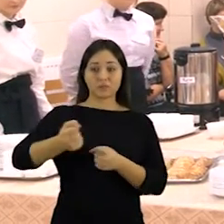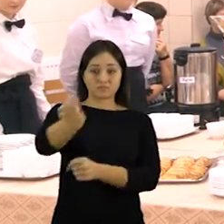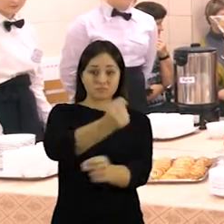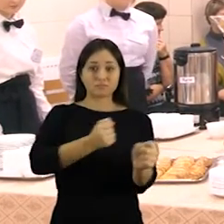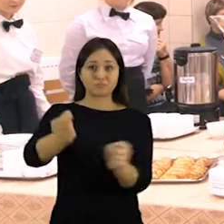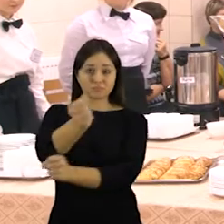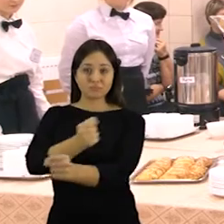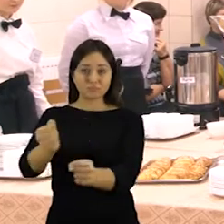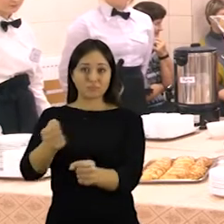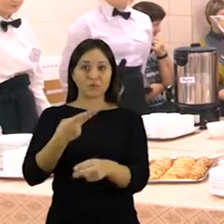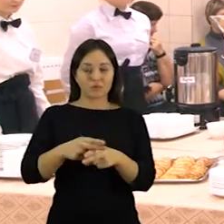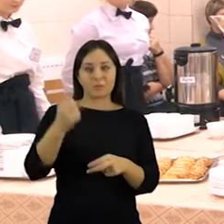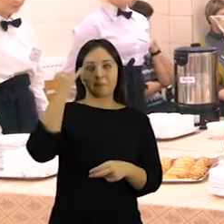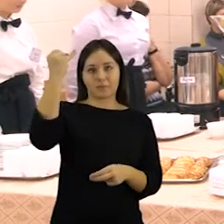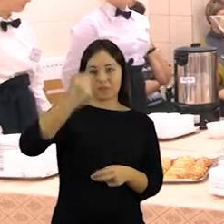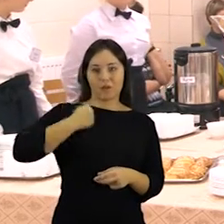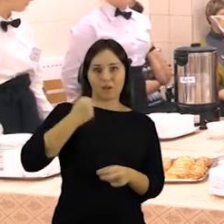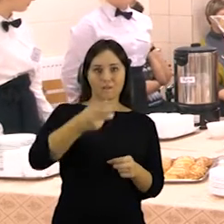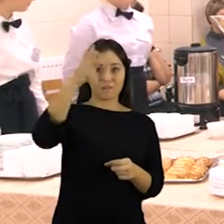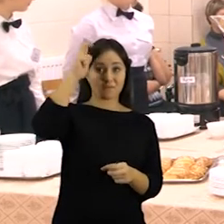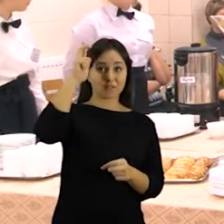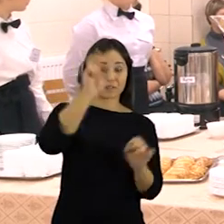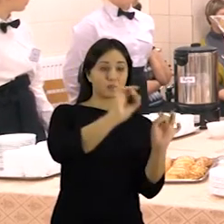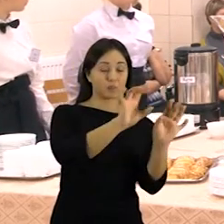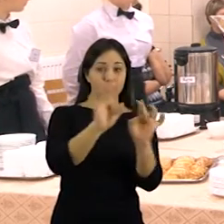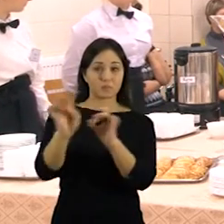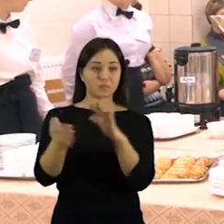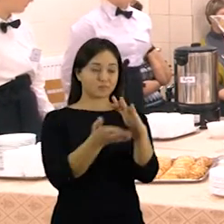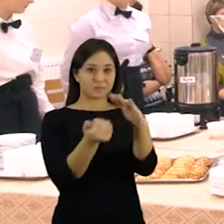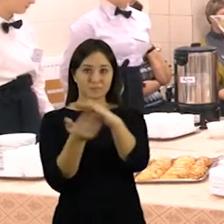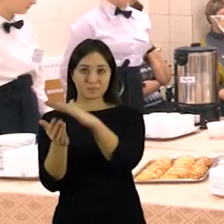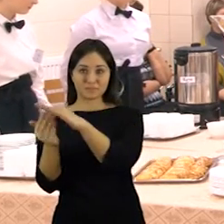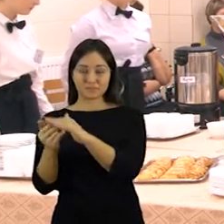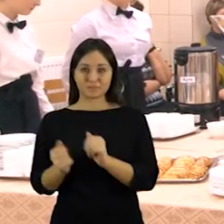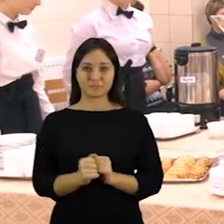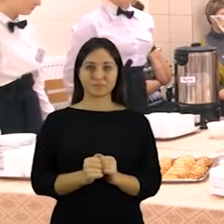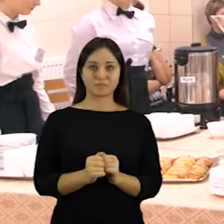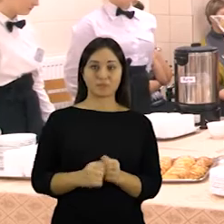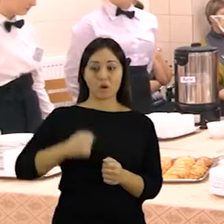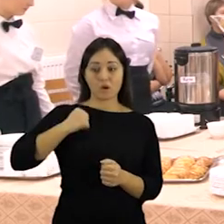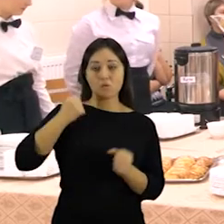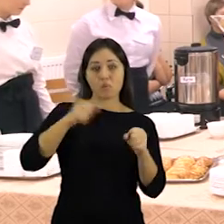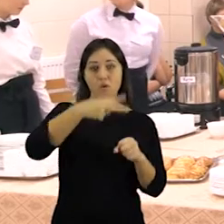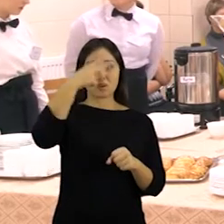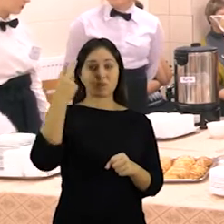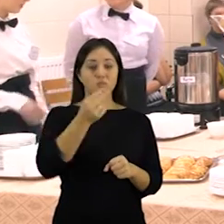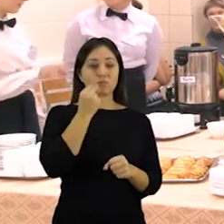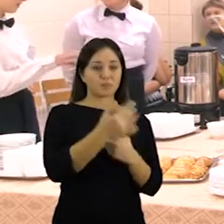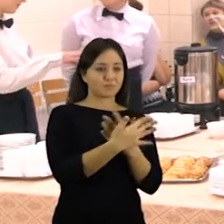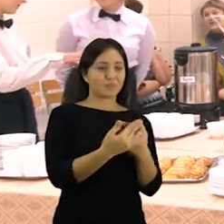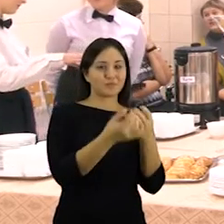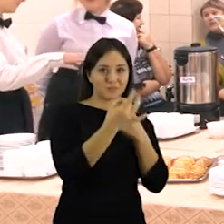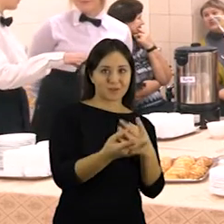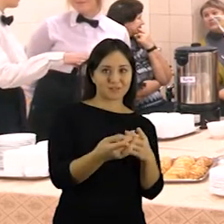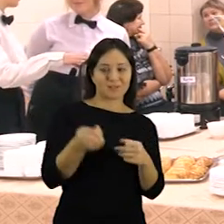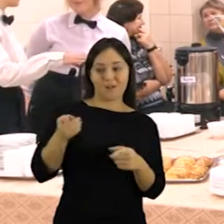pakviesti įvairių šalių mūsų gynėjus iš NATO, kad jie pažintų su mūsų virtuvė. Aišku,